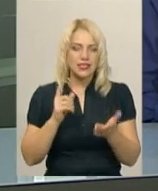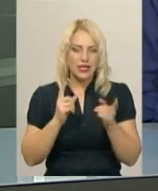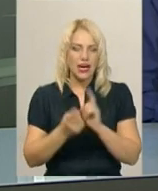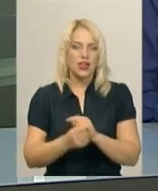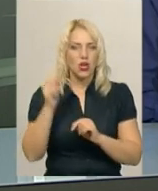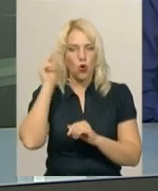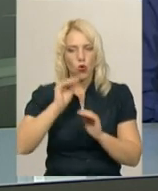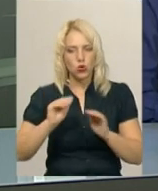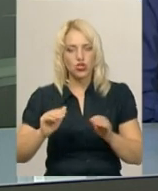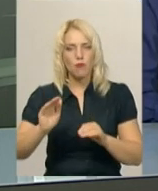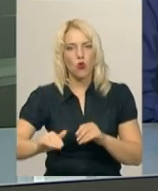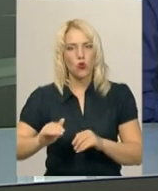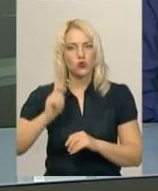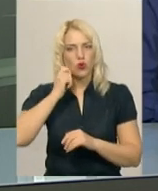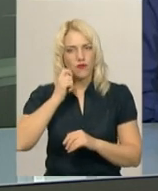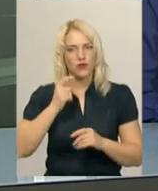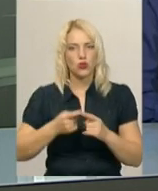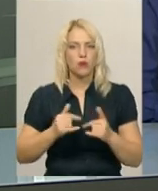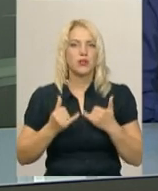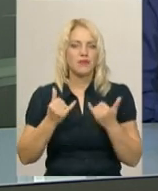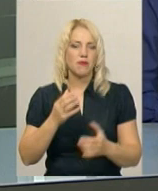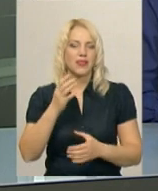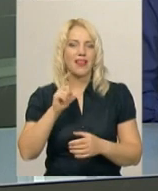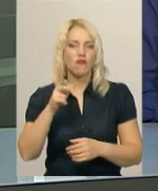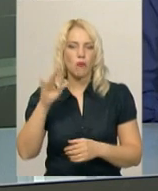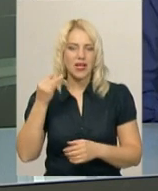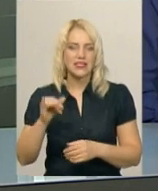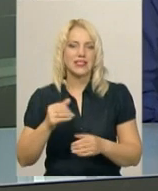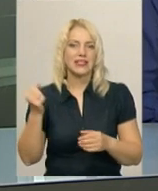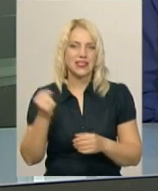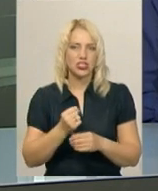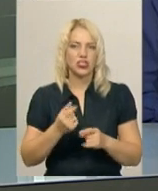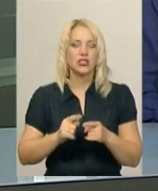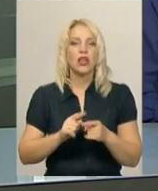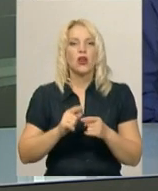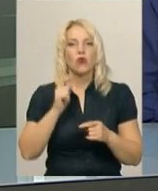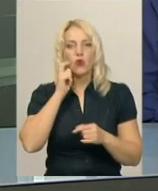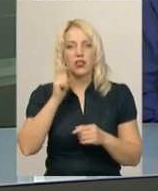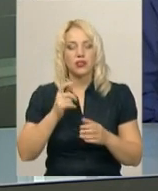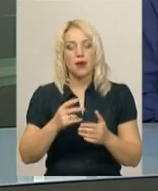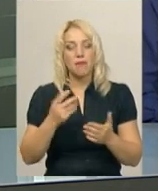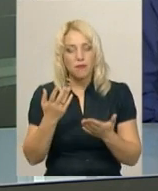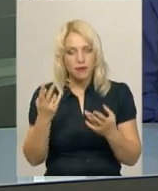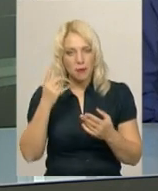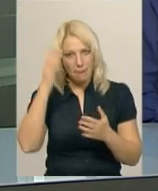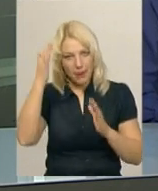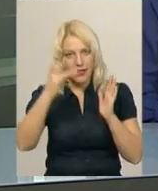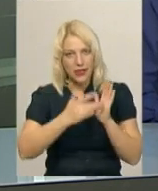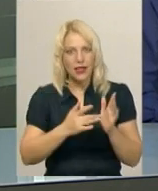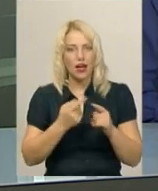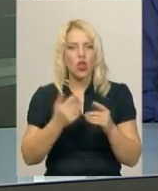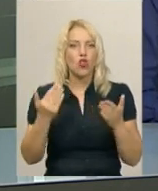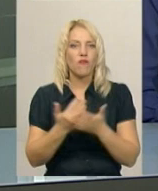шкільного віку. Доденний захід, присвячений Європейському тижню коду в Україні, має на меті навчити молодь та підлітків нових видів